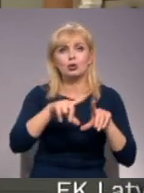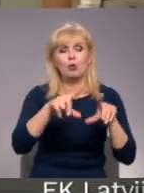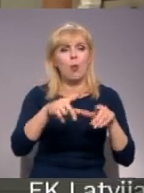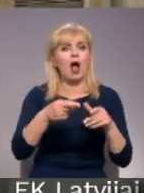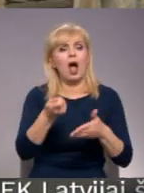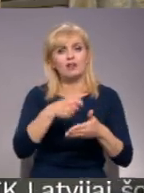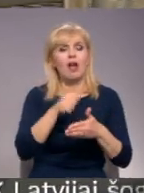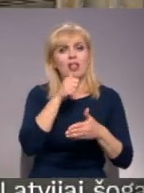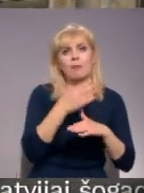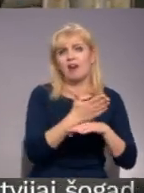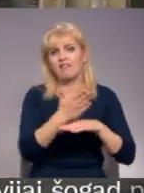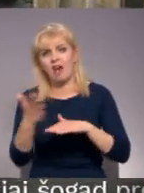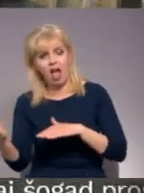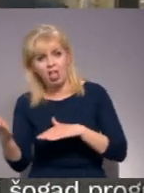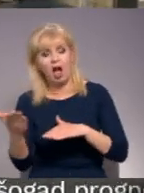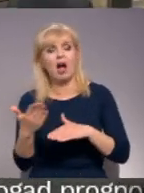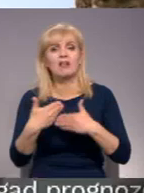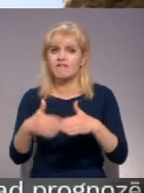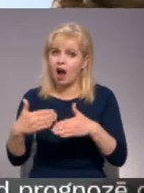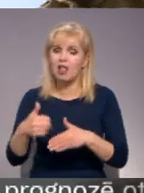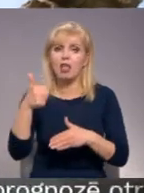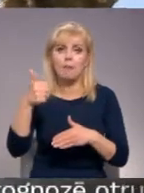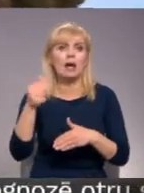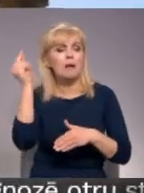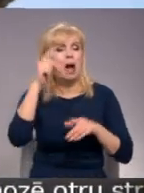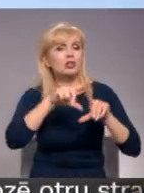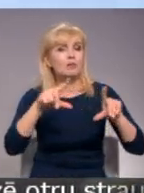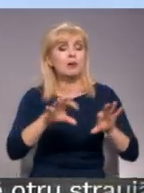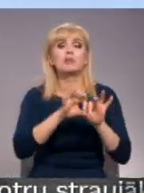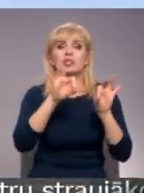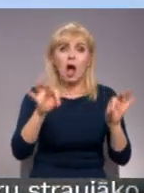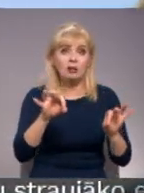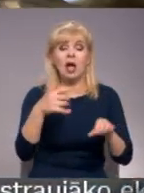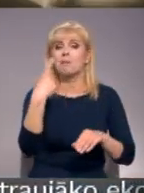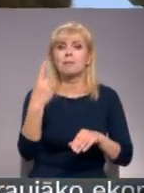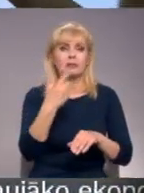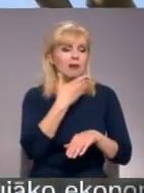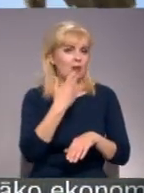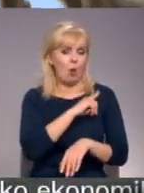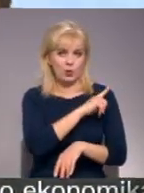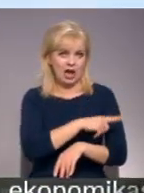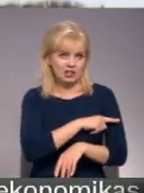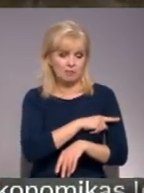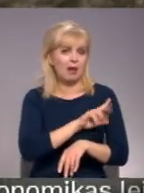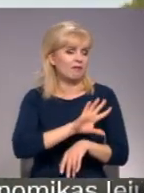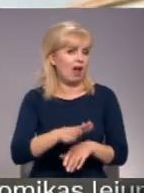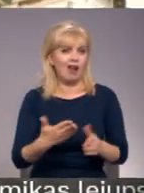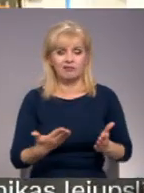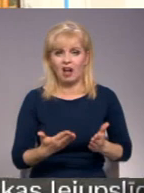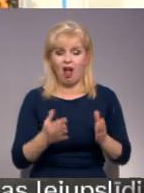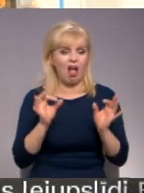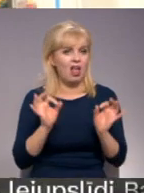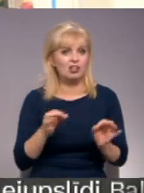atvēršanu uz vēlāku laiku. Viņu prāt mācību iestāžu darbības atsākšana jau pirmdien nav iespējama vai realistiska.